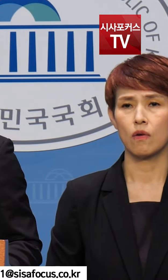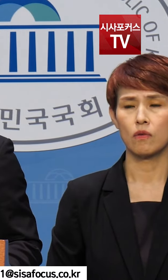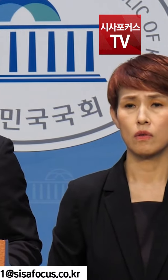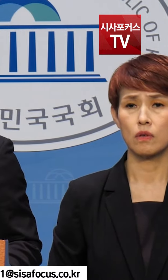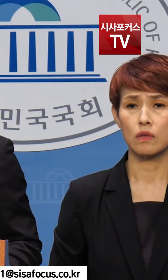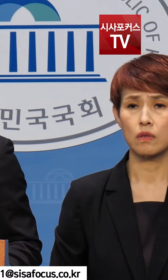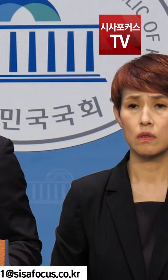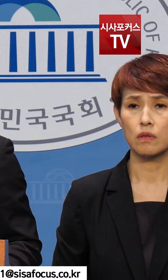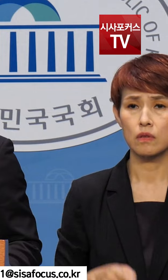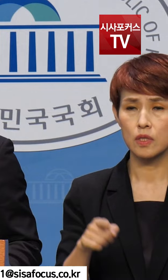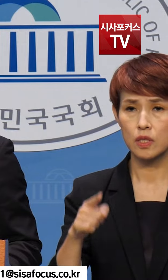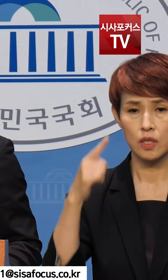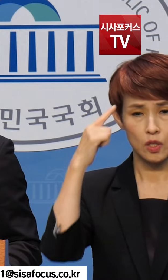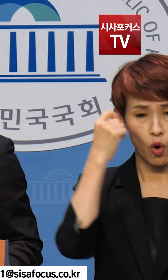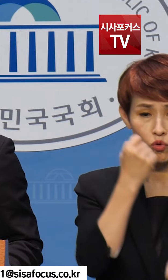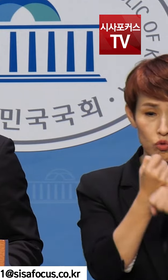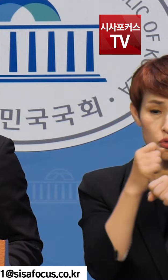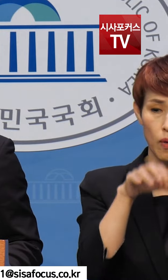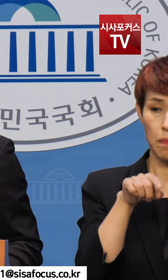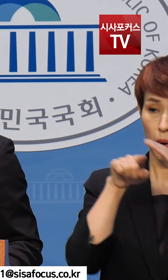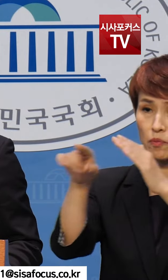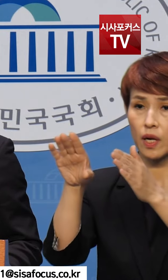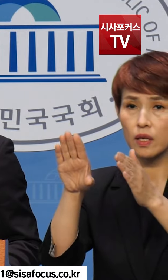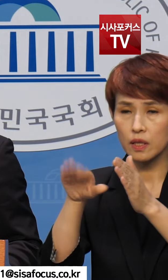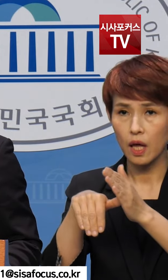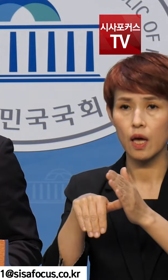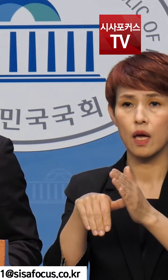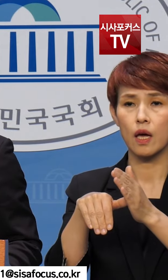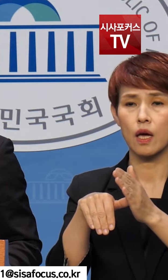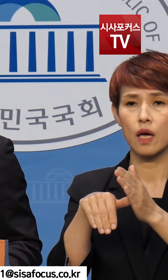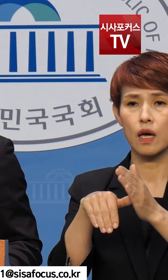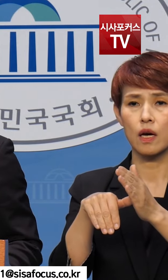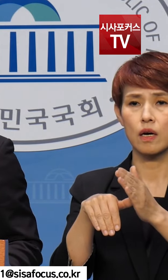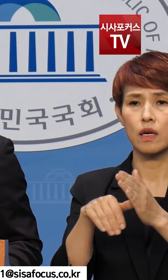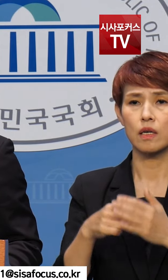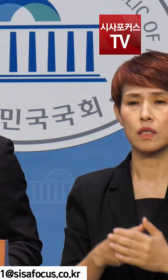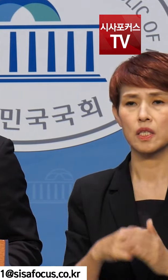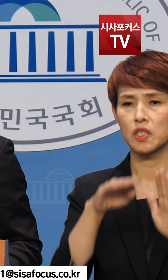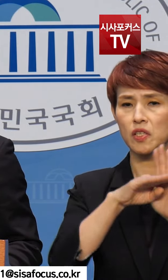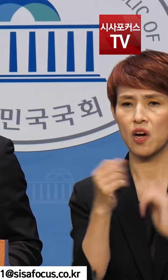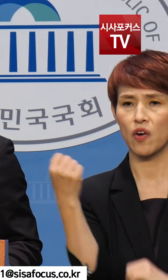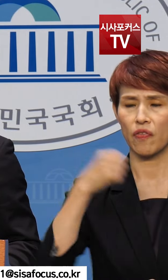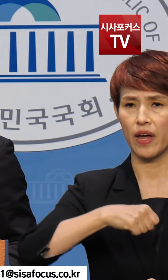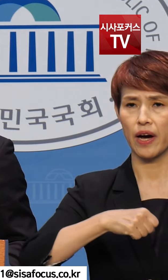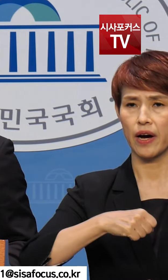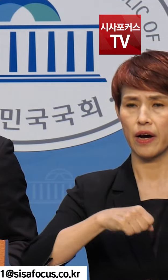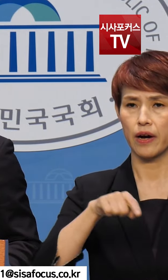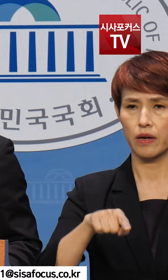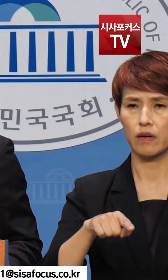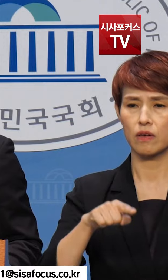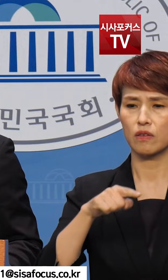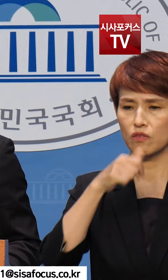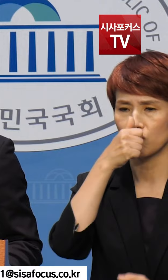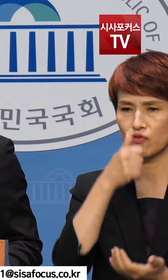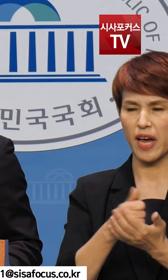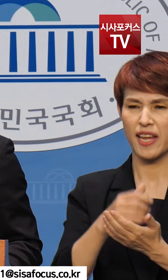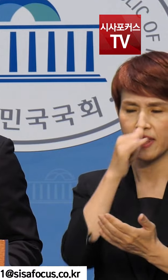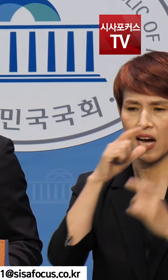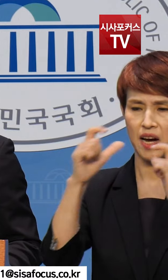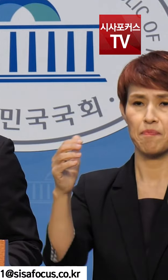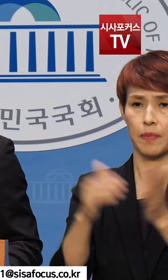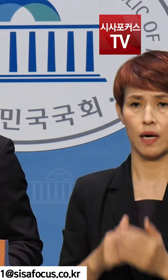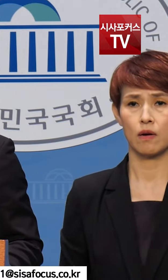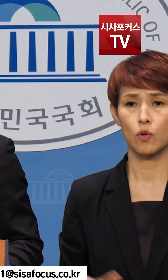관계자가 연구원 을 방문할 때 출입 절차를 어겼다는 트집까지 잡아 중징계를 요구했습니다. 노조